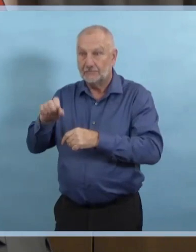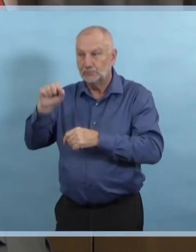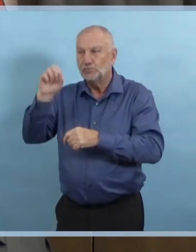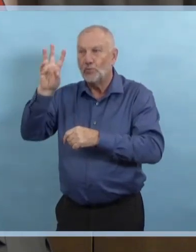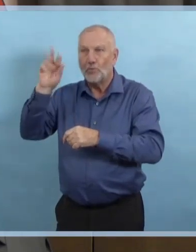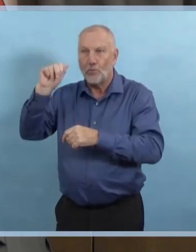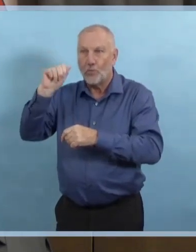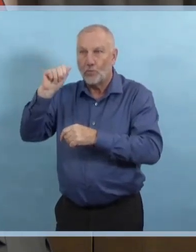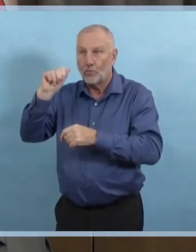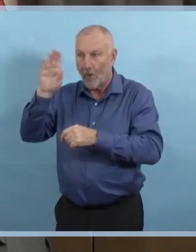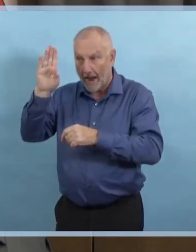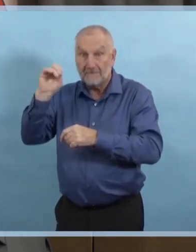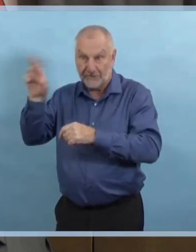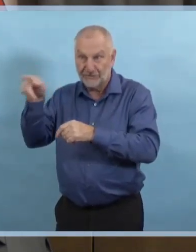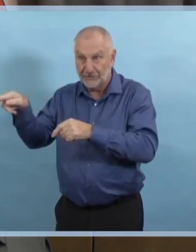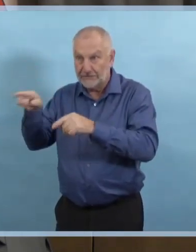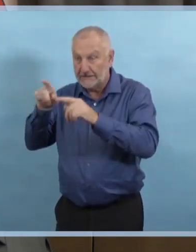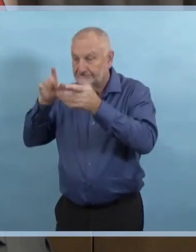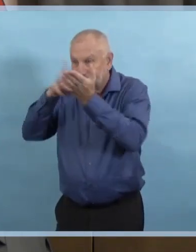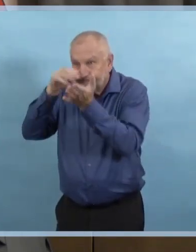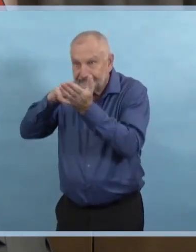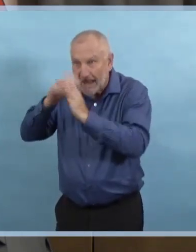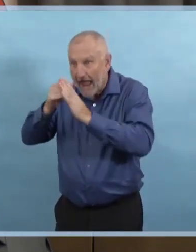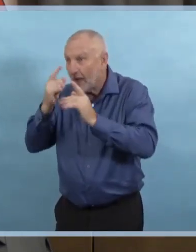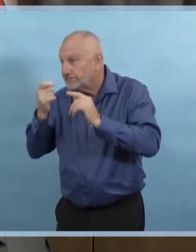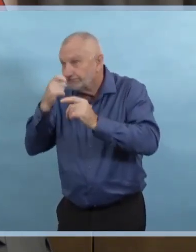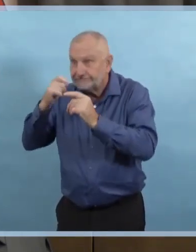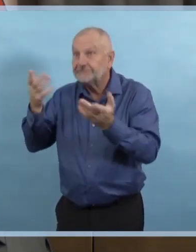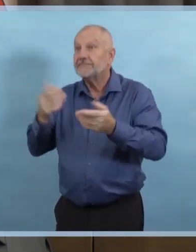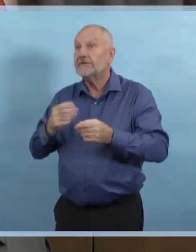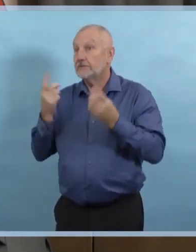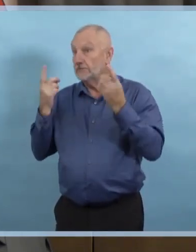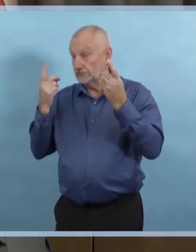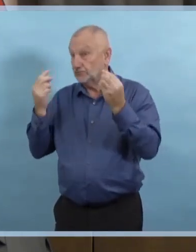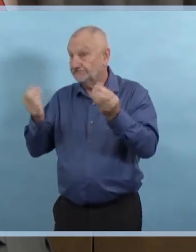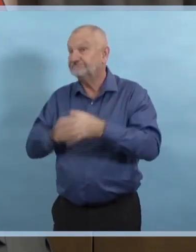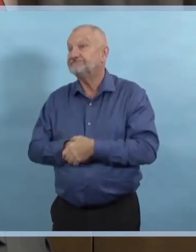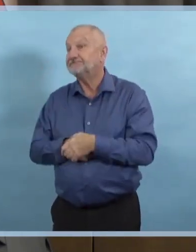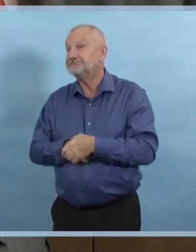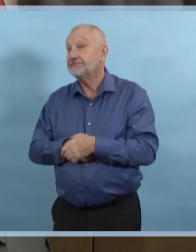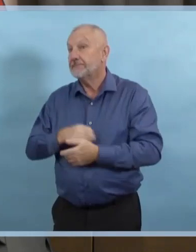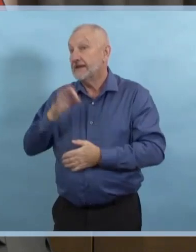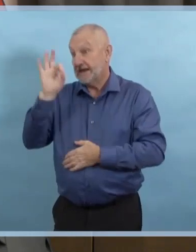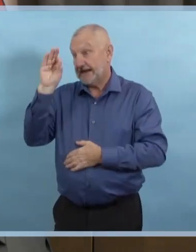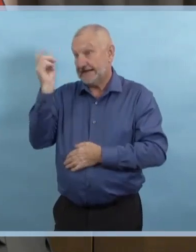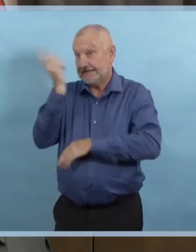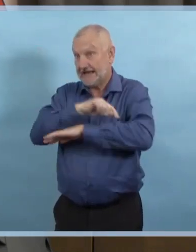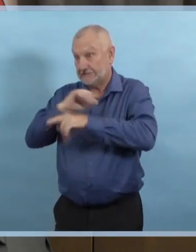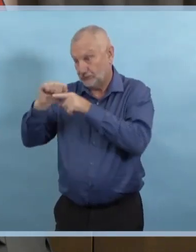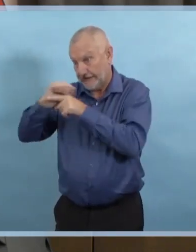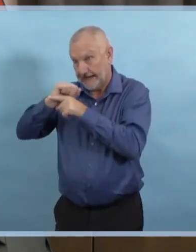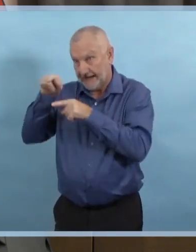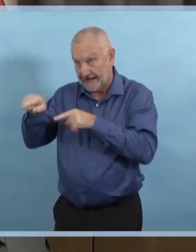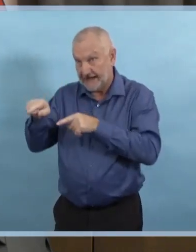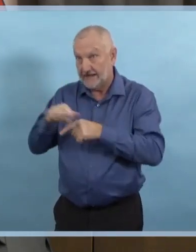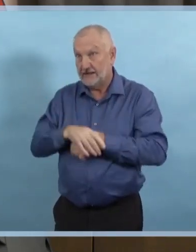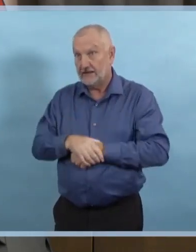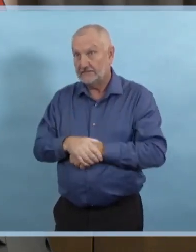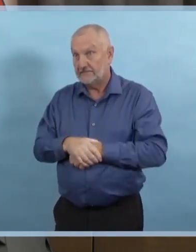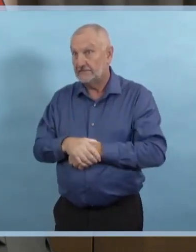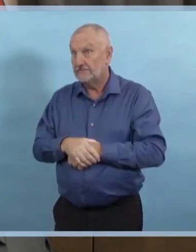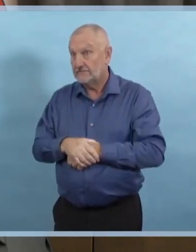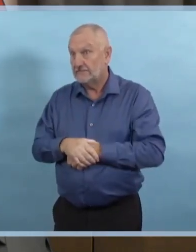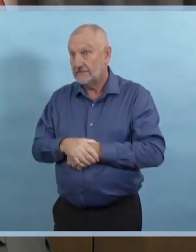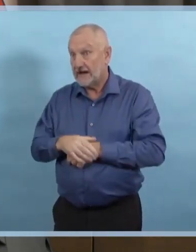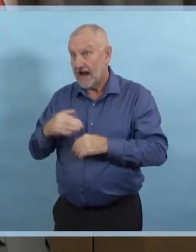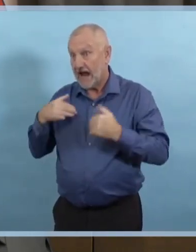et le travail a été commencé avec les régions sanitaires pour repérer les régions qui ont le plus de besoin, les domaines qui